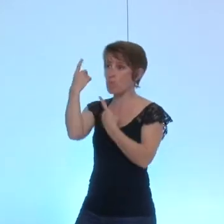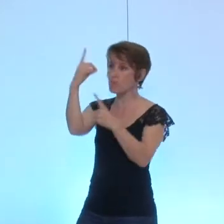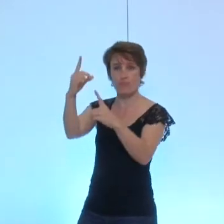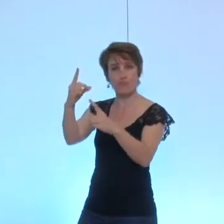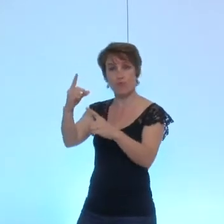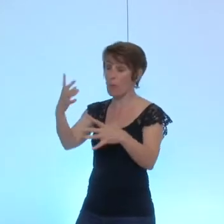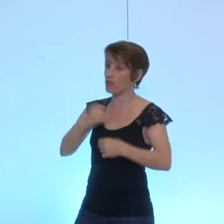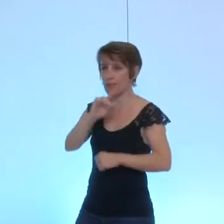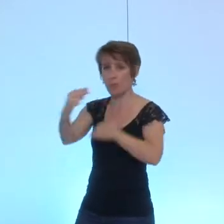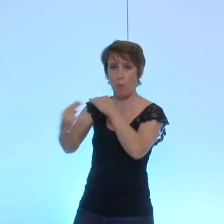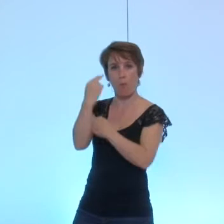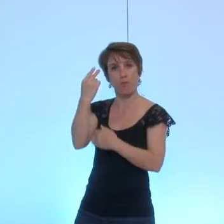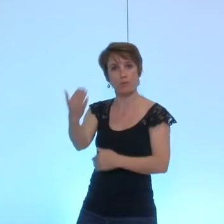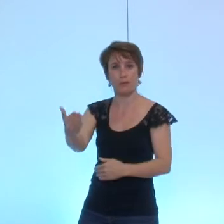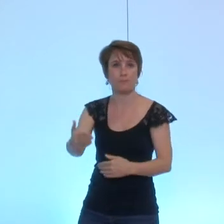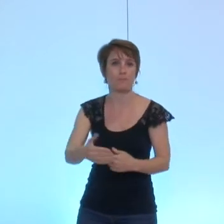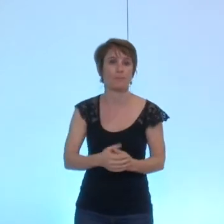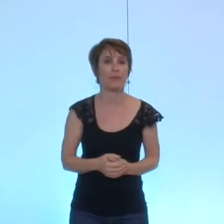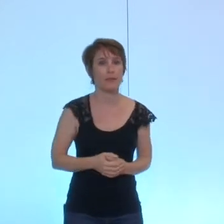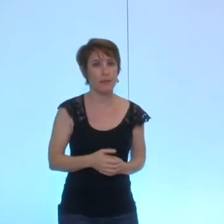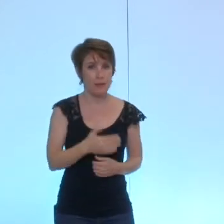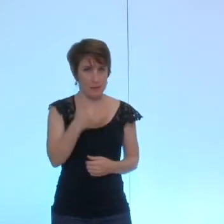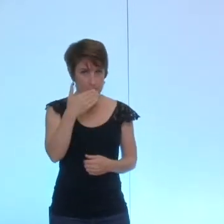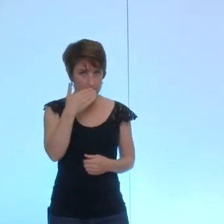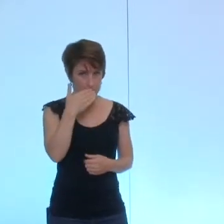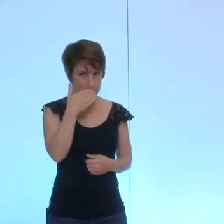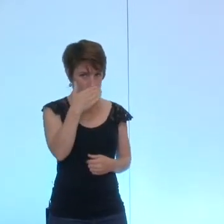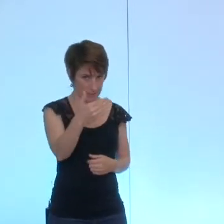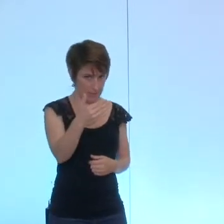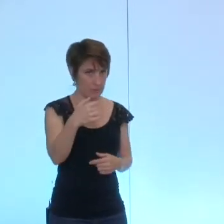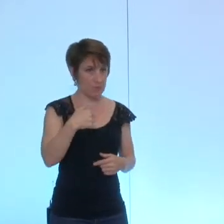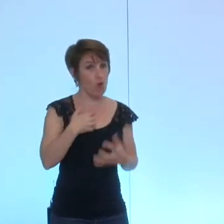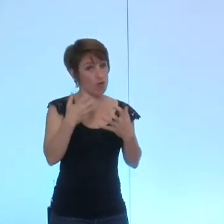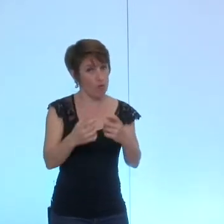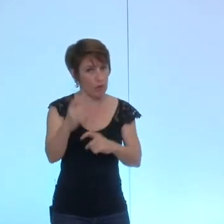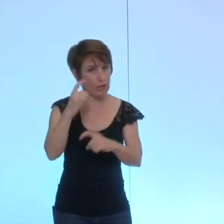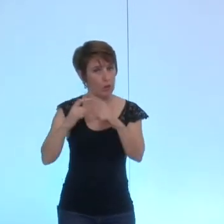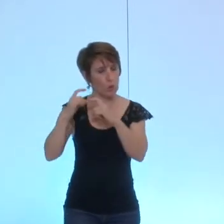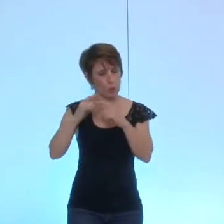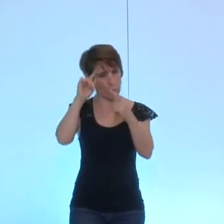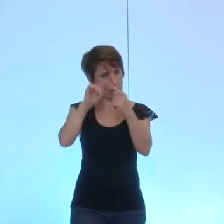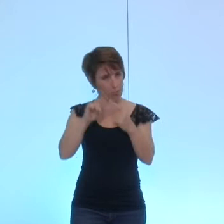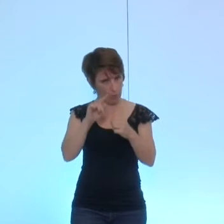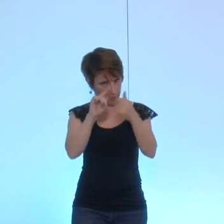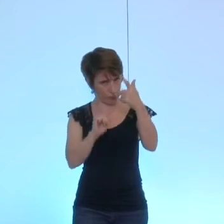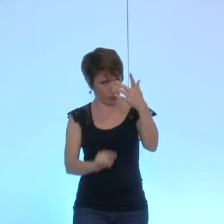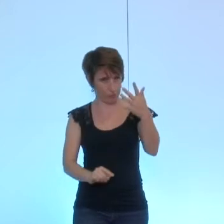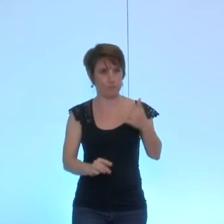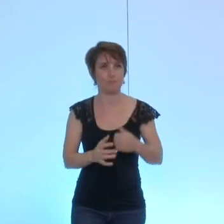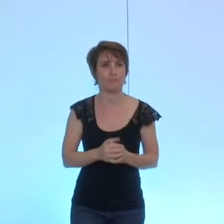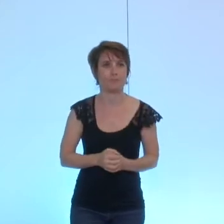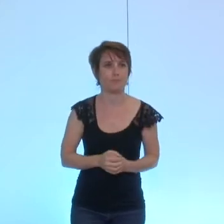merci je voudrais quand même revenir sur quelques petits points tout d'abord pour dire que